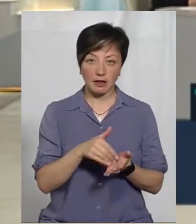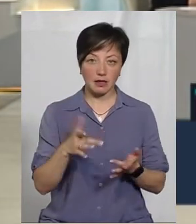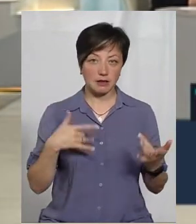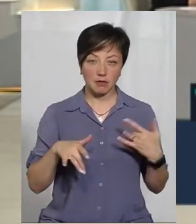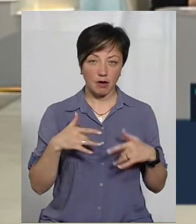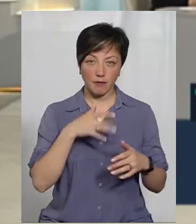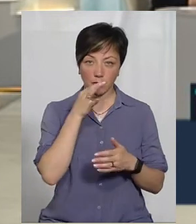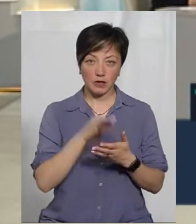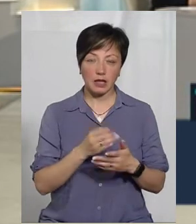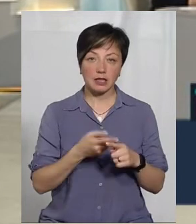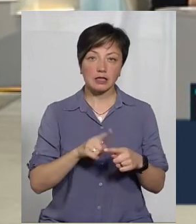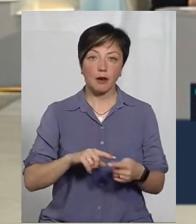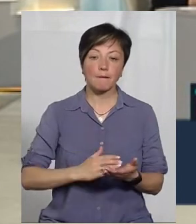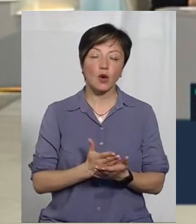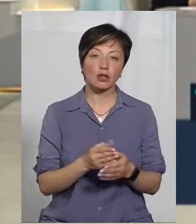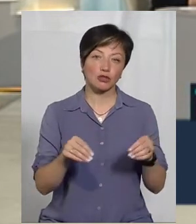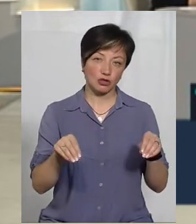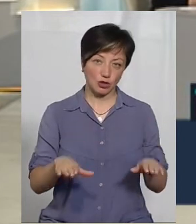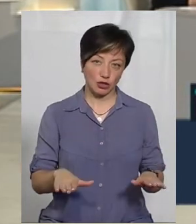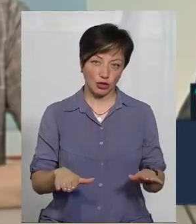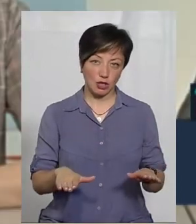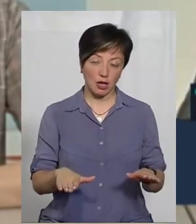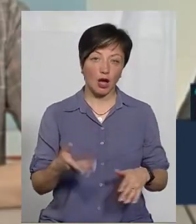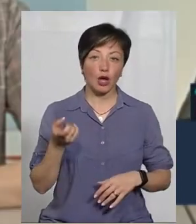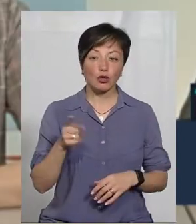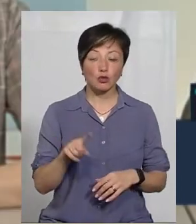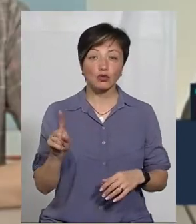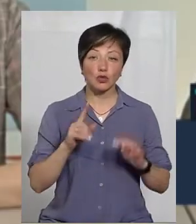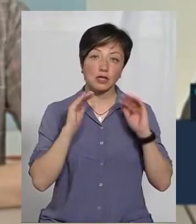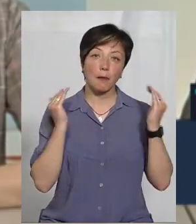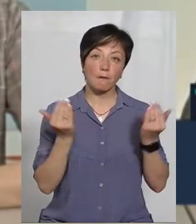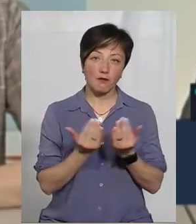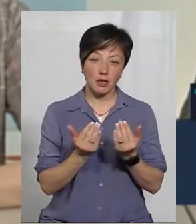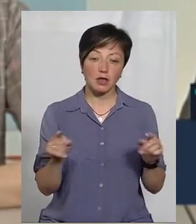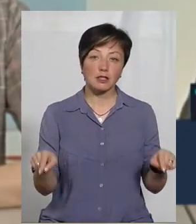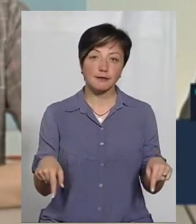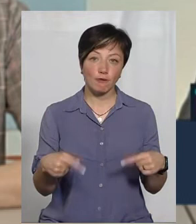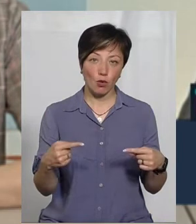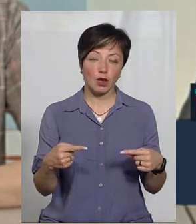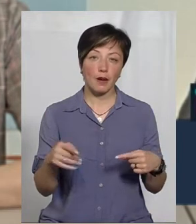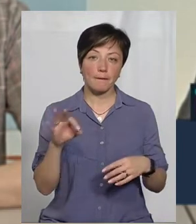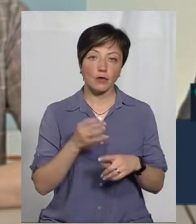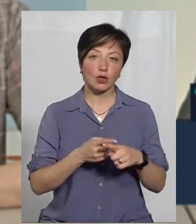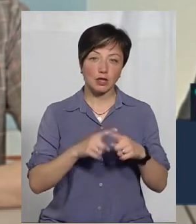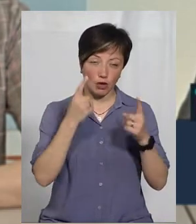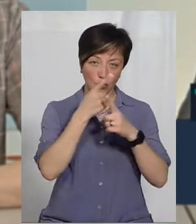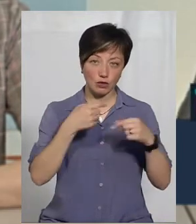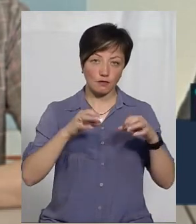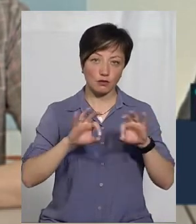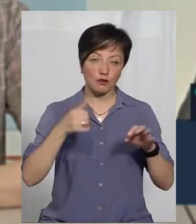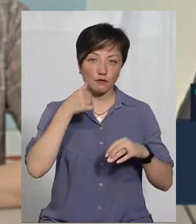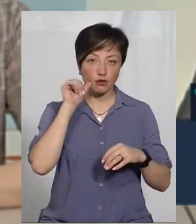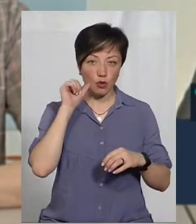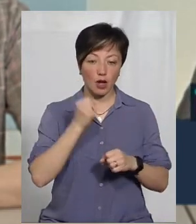відповідальність. Це політичне рішення. Тому що заповідник, створення його, ми про це озвучили вчора